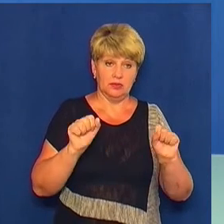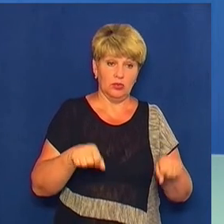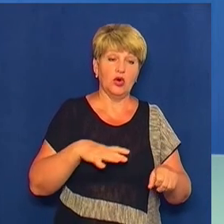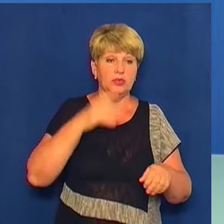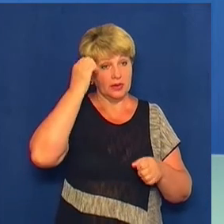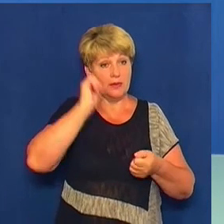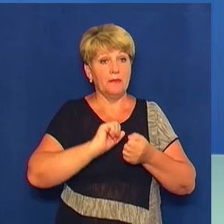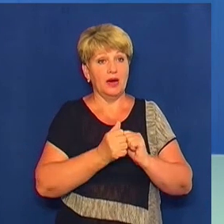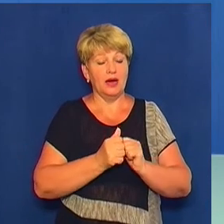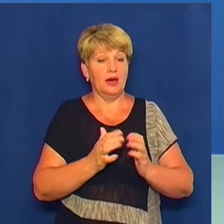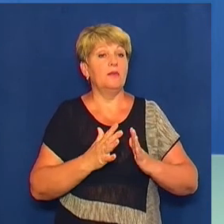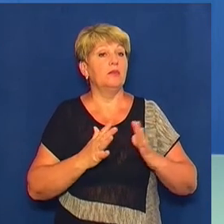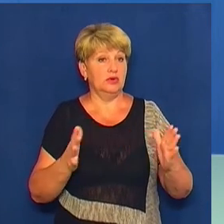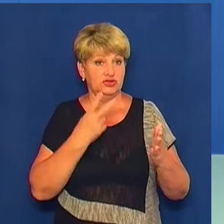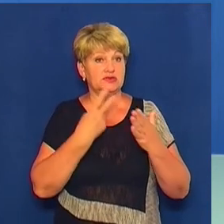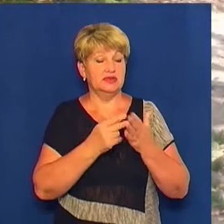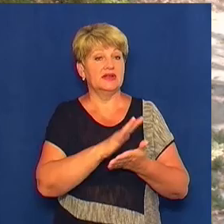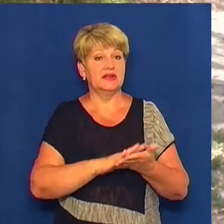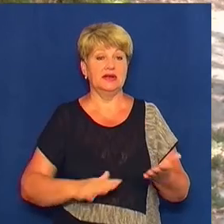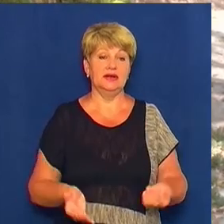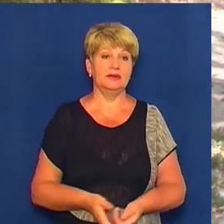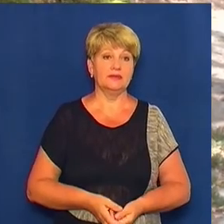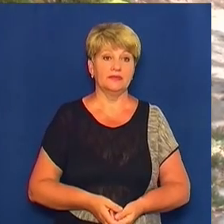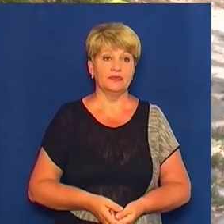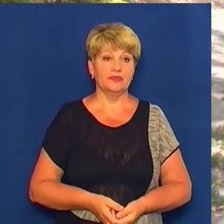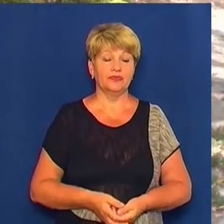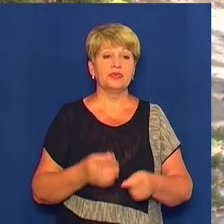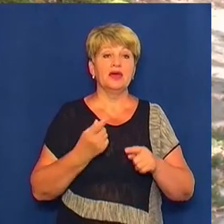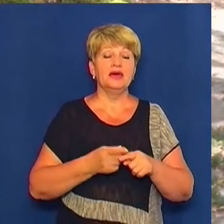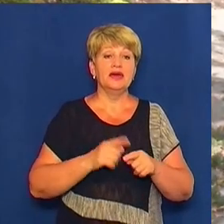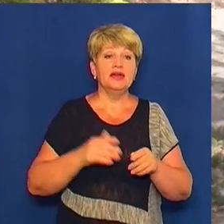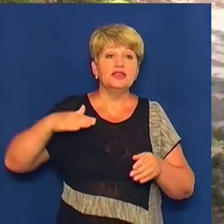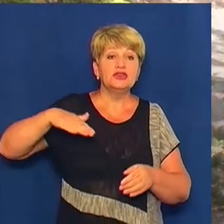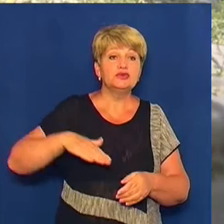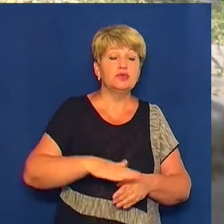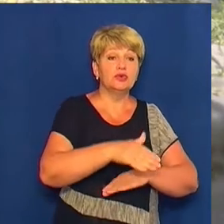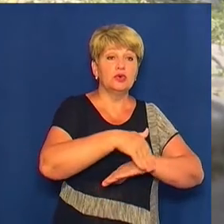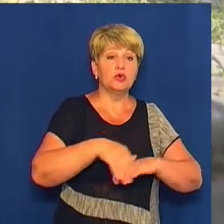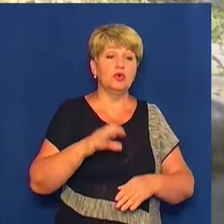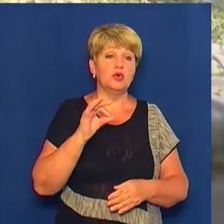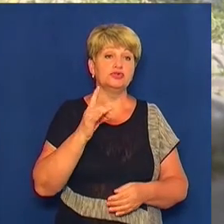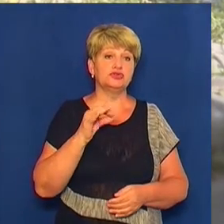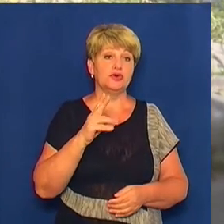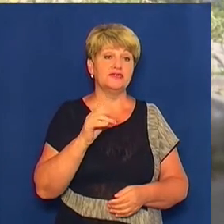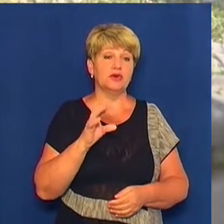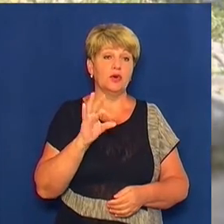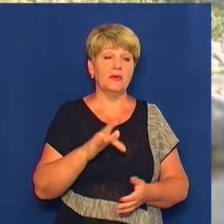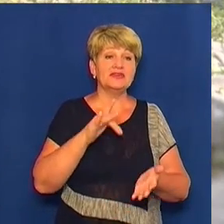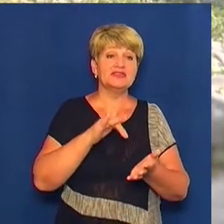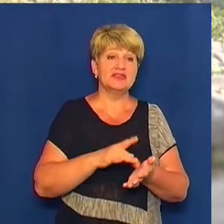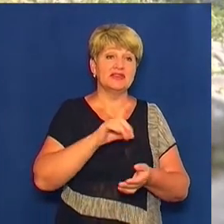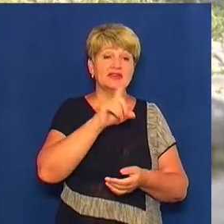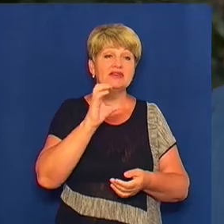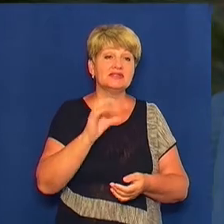пам'ятки. Бірше в сюжеті Тетяна Реви. Це спуск по вулиці Островського. Центр заснування Черкас, як говорить